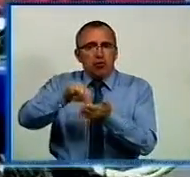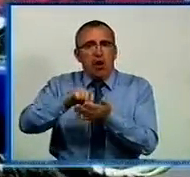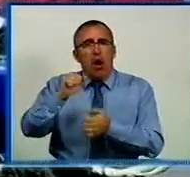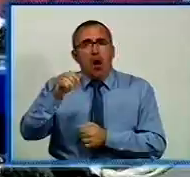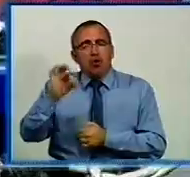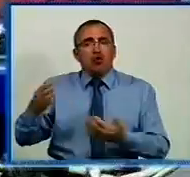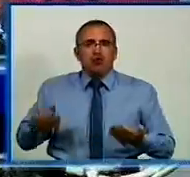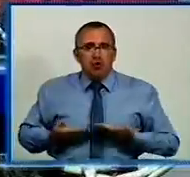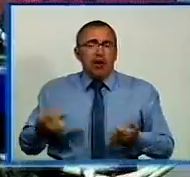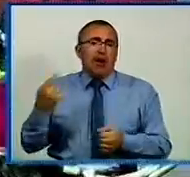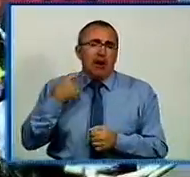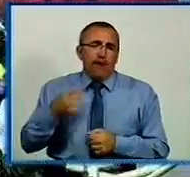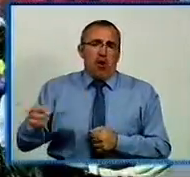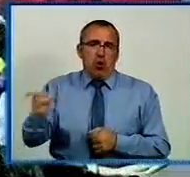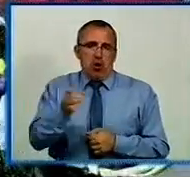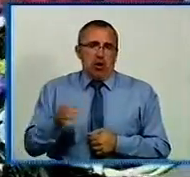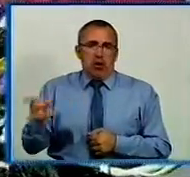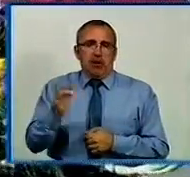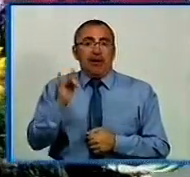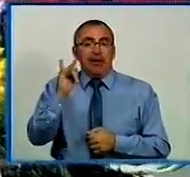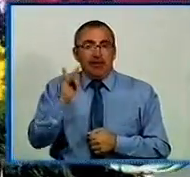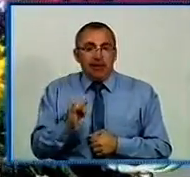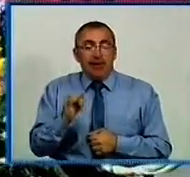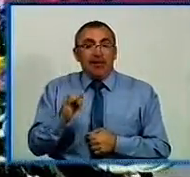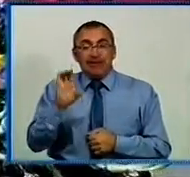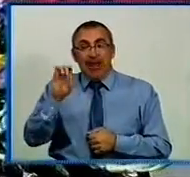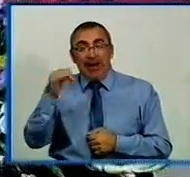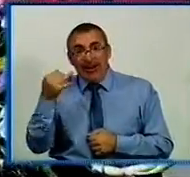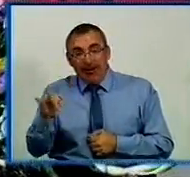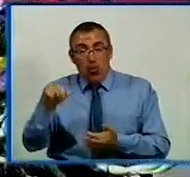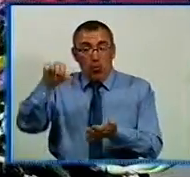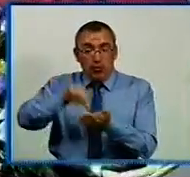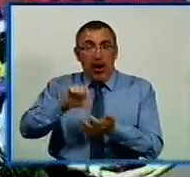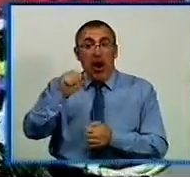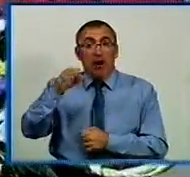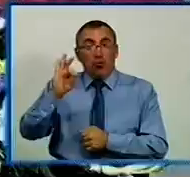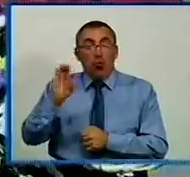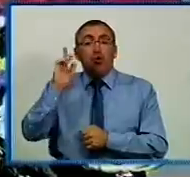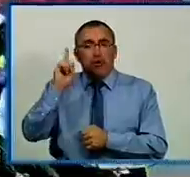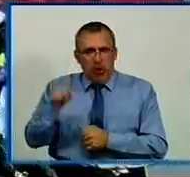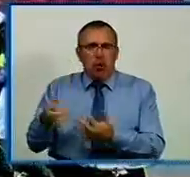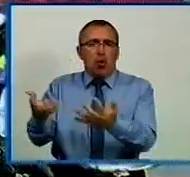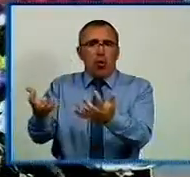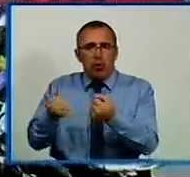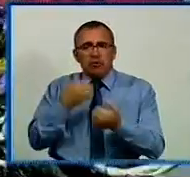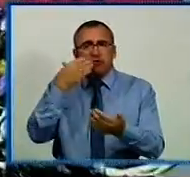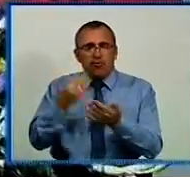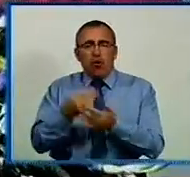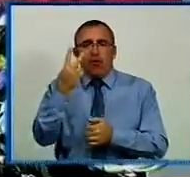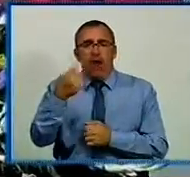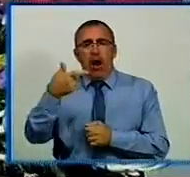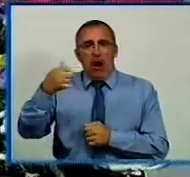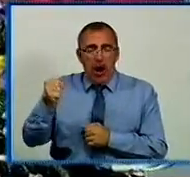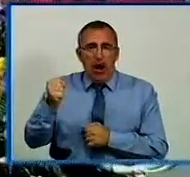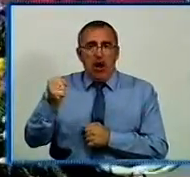жителів Кіровоградського району. І Сергій, як учасник АТО, теж отримує свої два гектара.